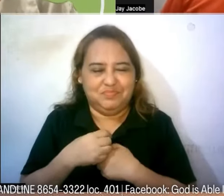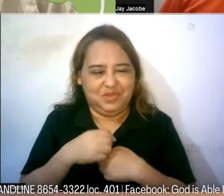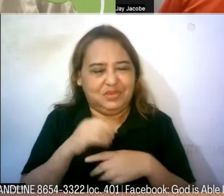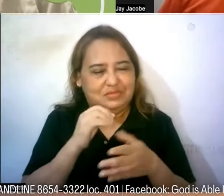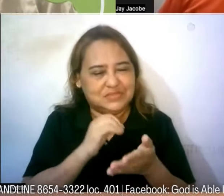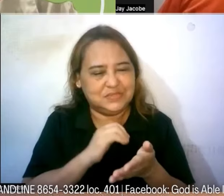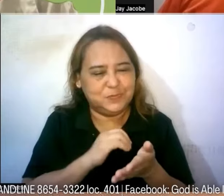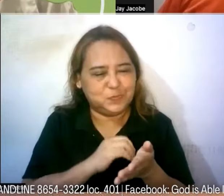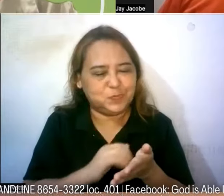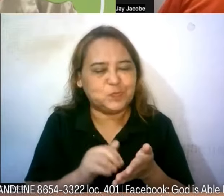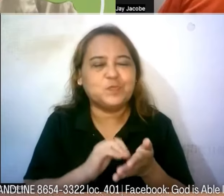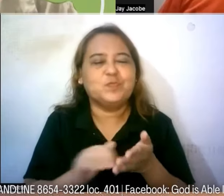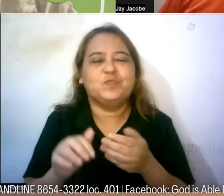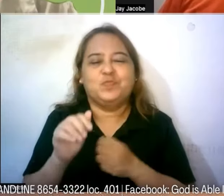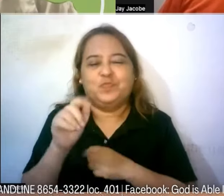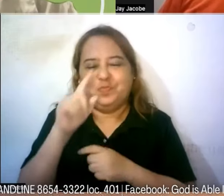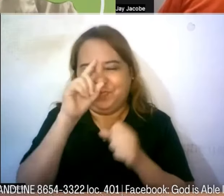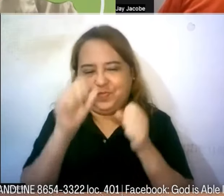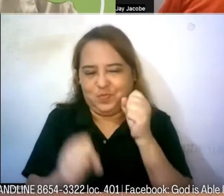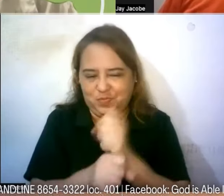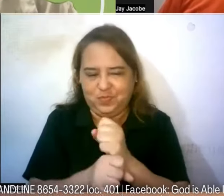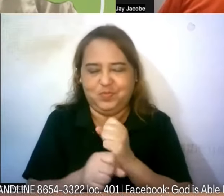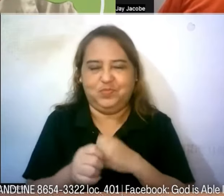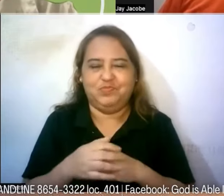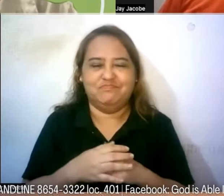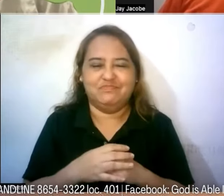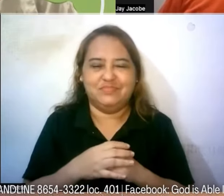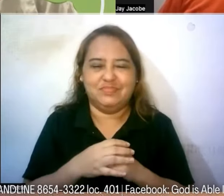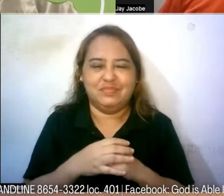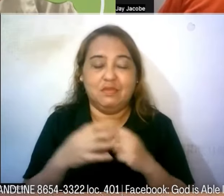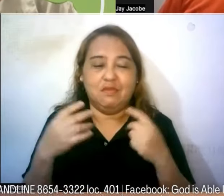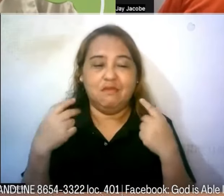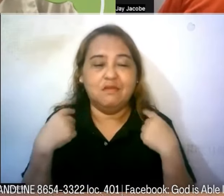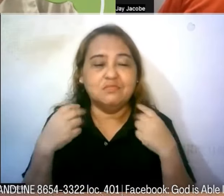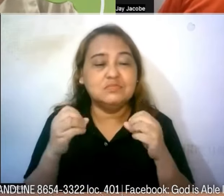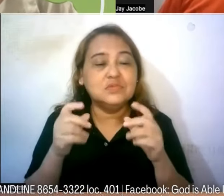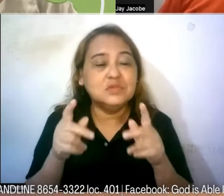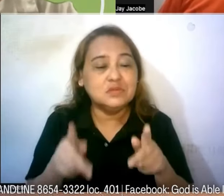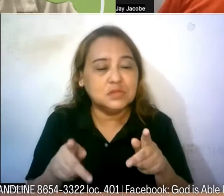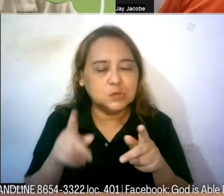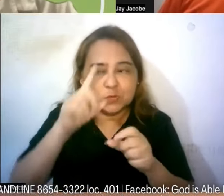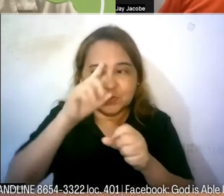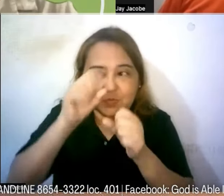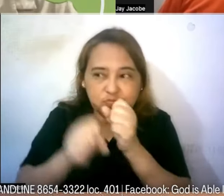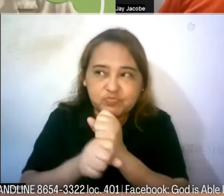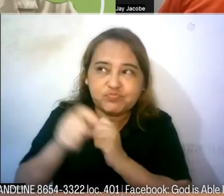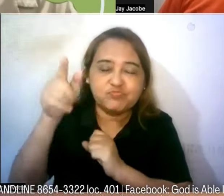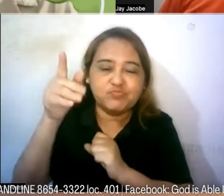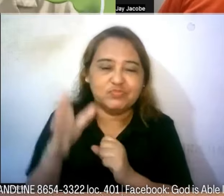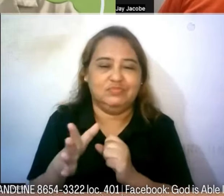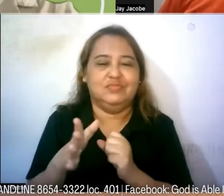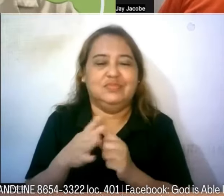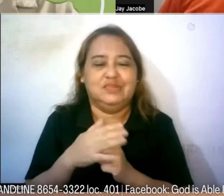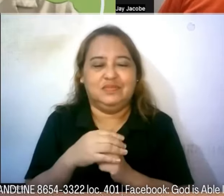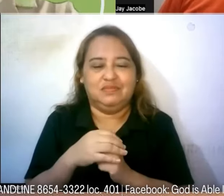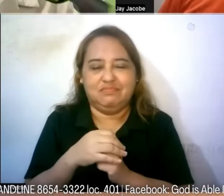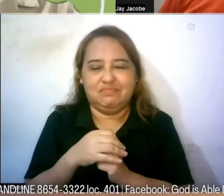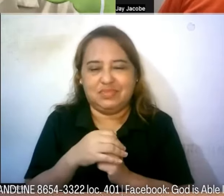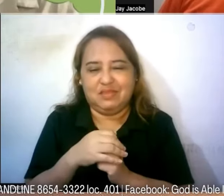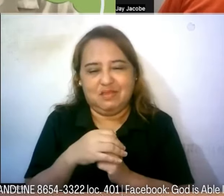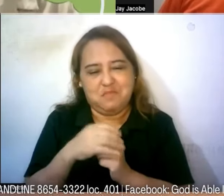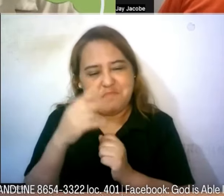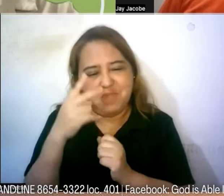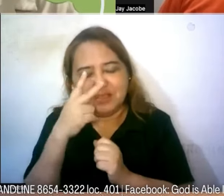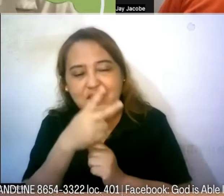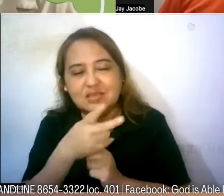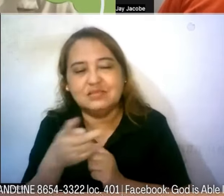yun po ang pinagkaiba natin meron tayong pagkakataon manampalataya sa Panginoon at makikita lahat